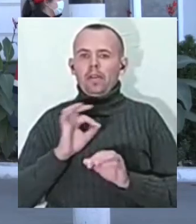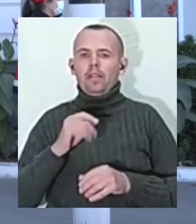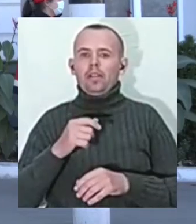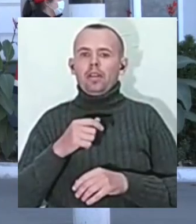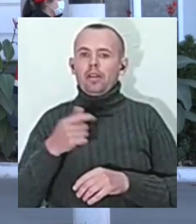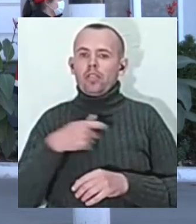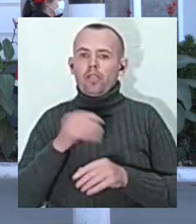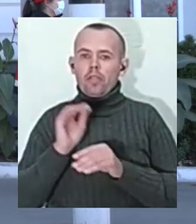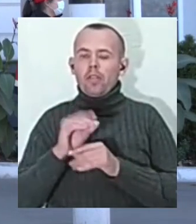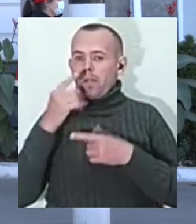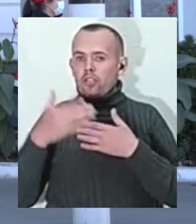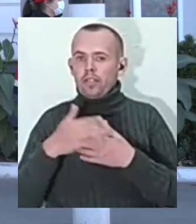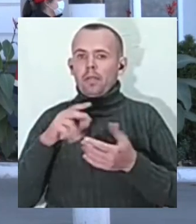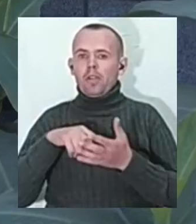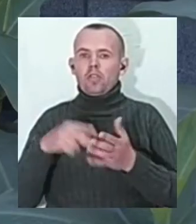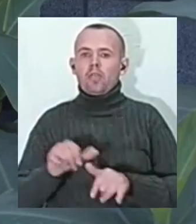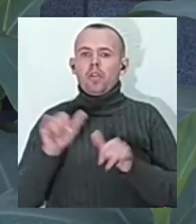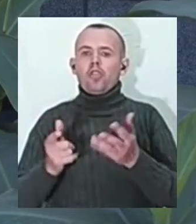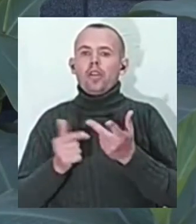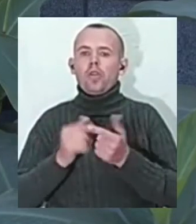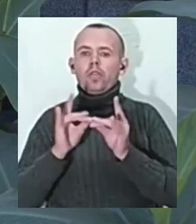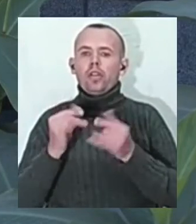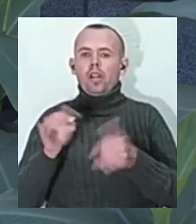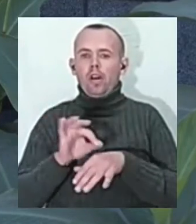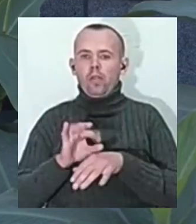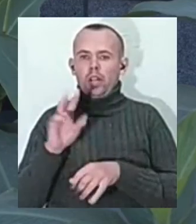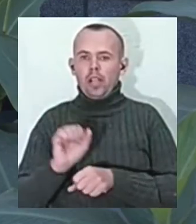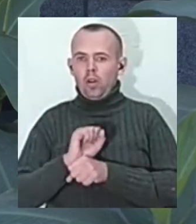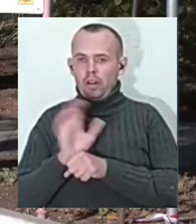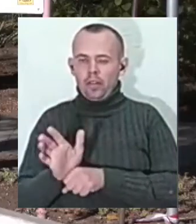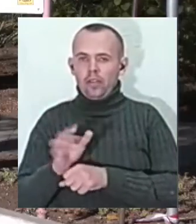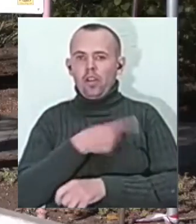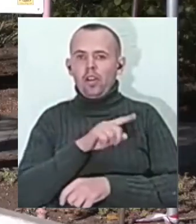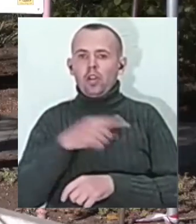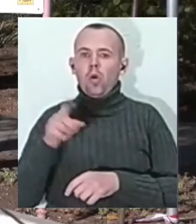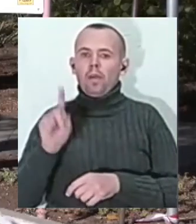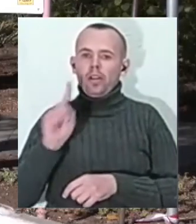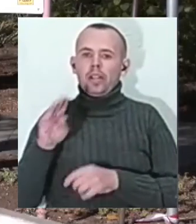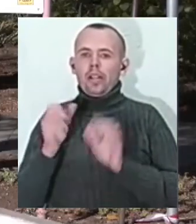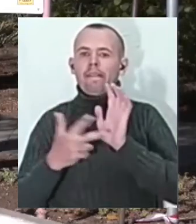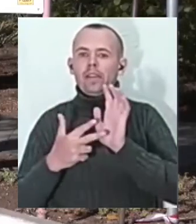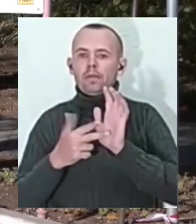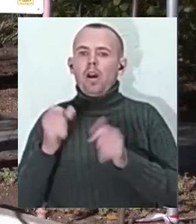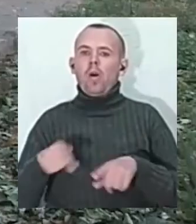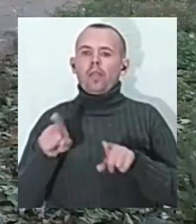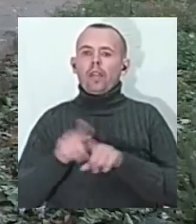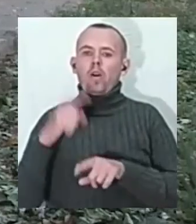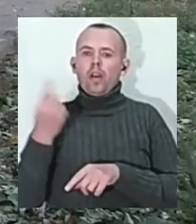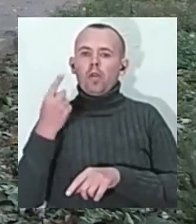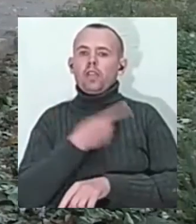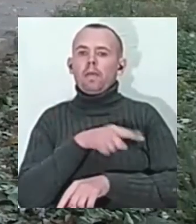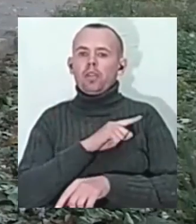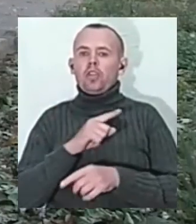планується збільшити кількість ліжок для хворих на коронавірусу лікарнях номер один та вісім, а також у обласному медичному клінічному центрі.